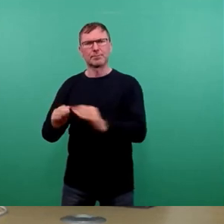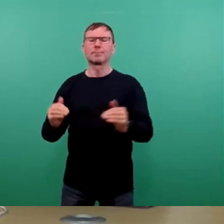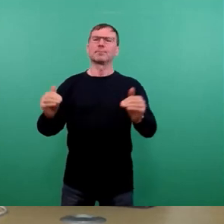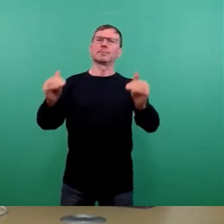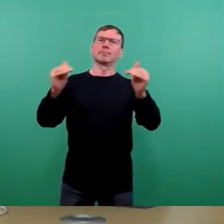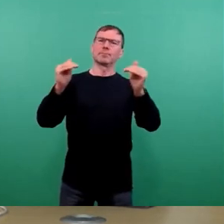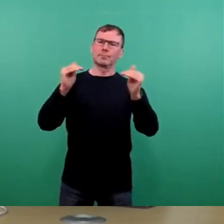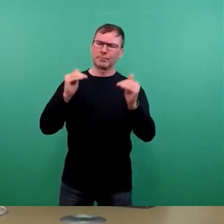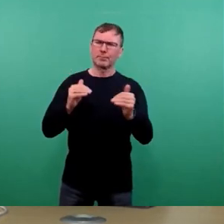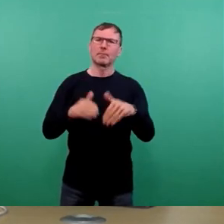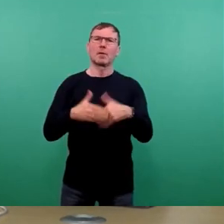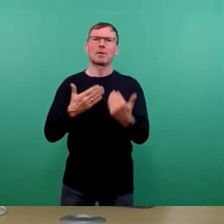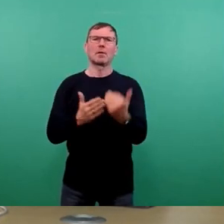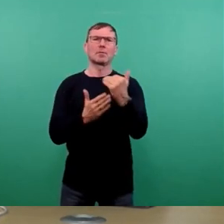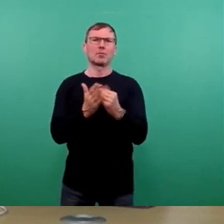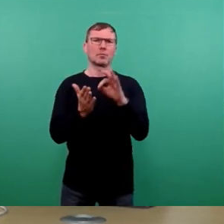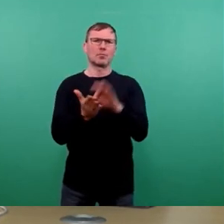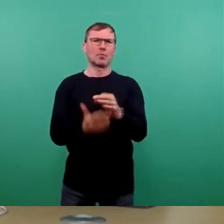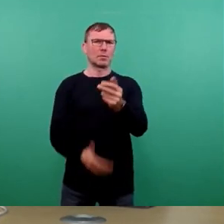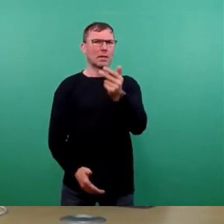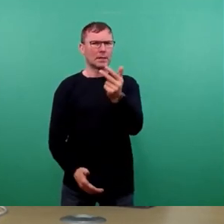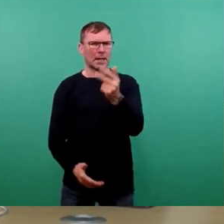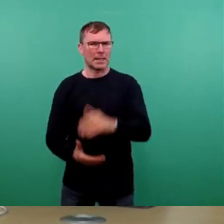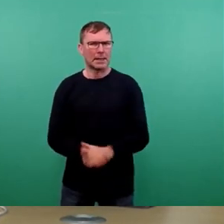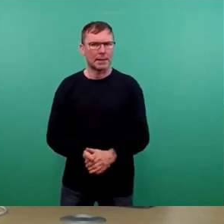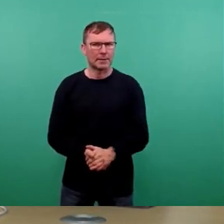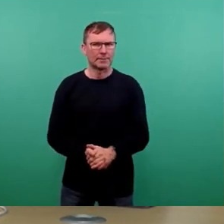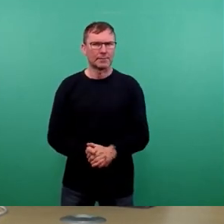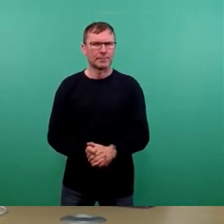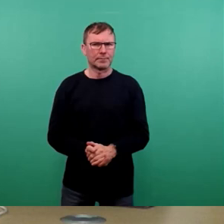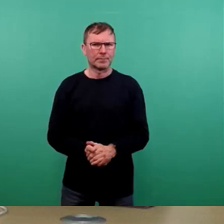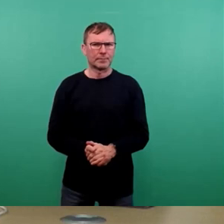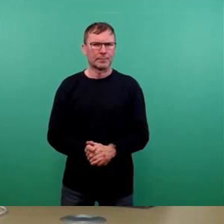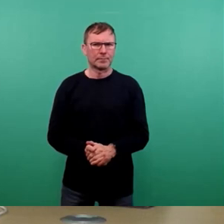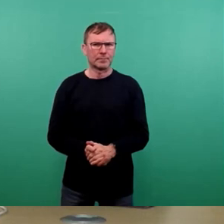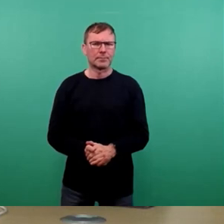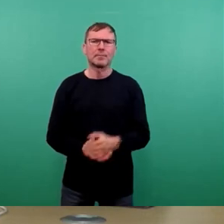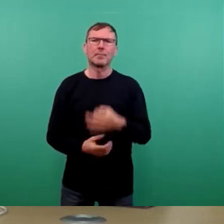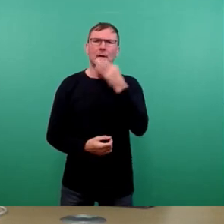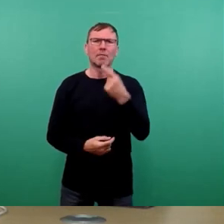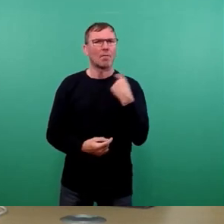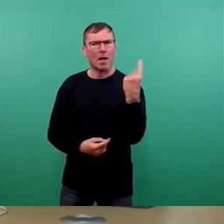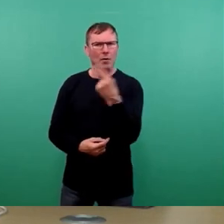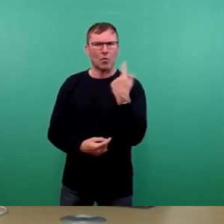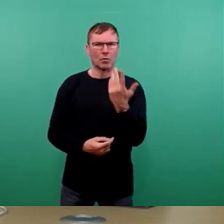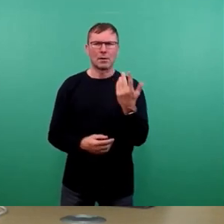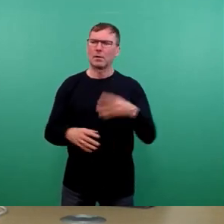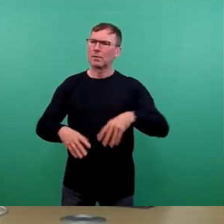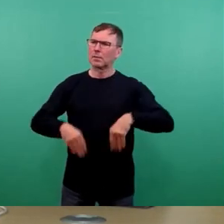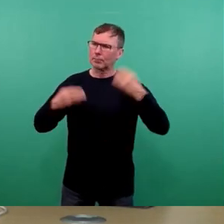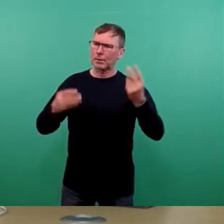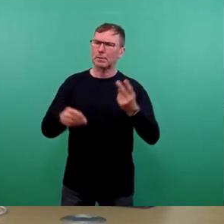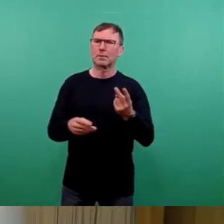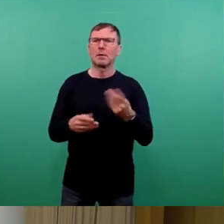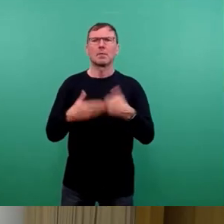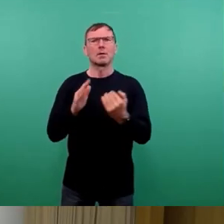steigen wir ein in den Tagesordnungspunkt 3. Wir kommen damit zur Fragerunde. Und es beginnt, wie ich es bei der